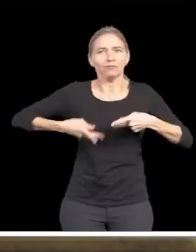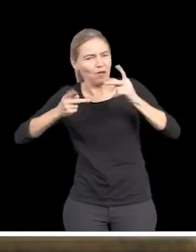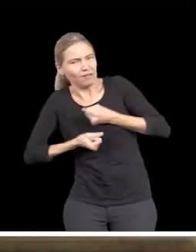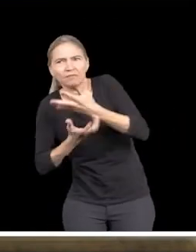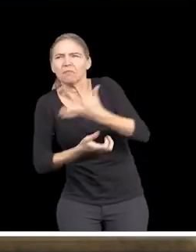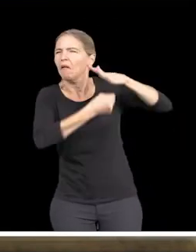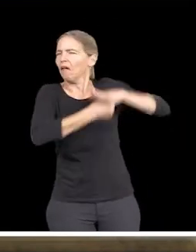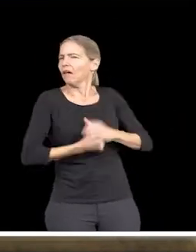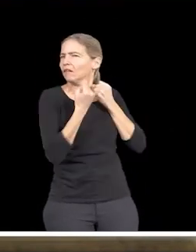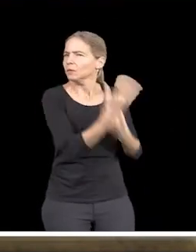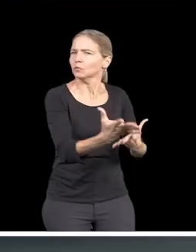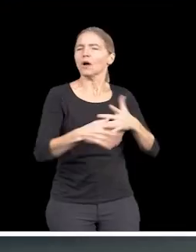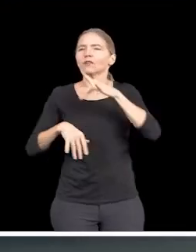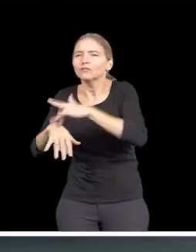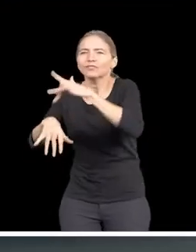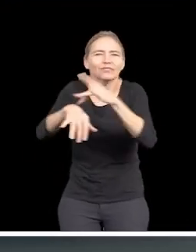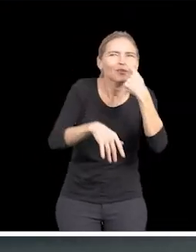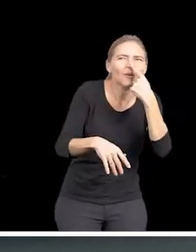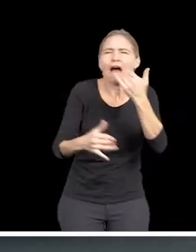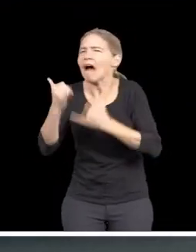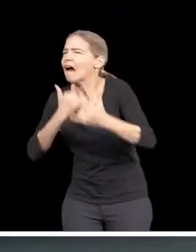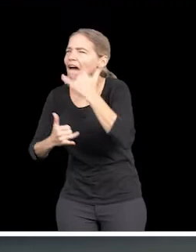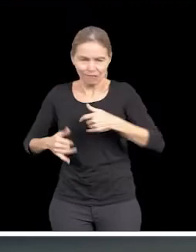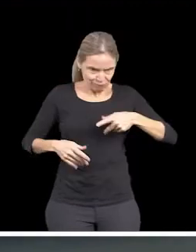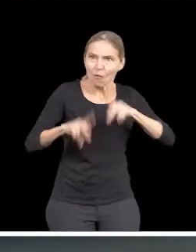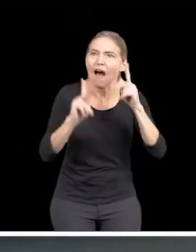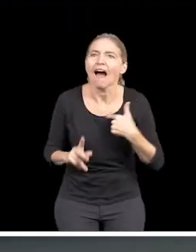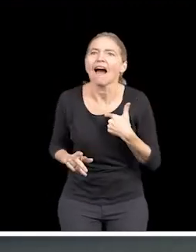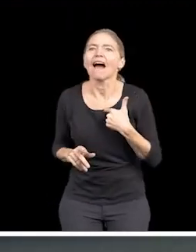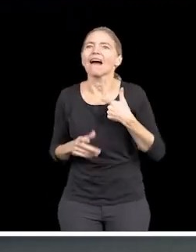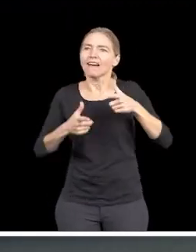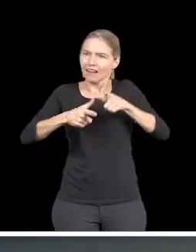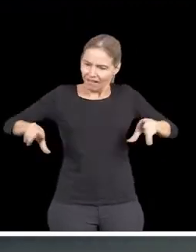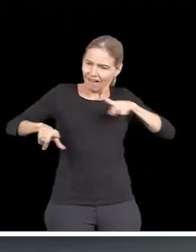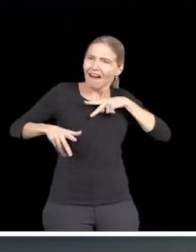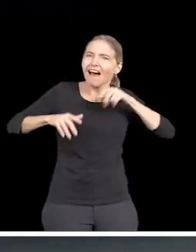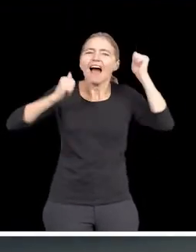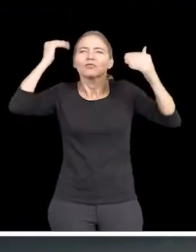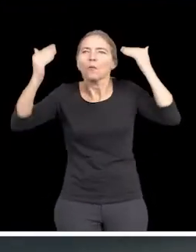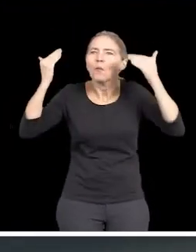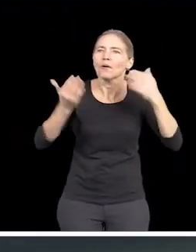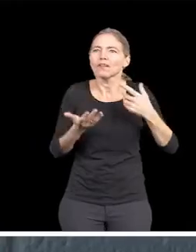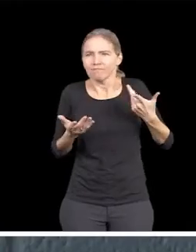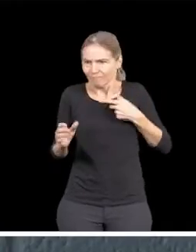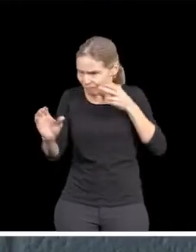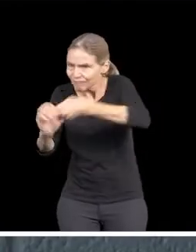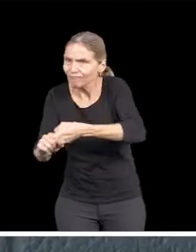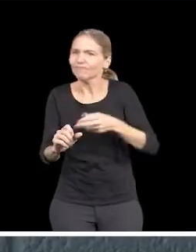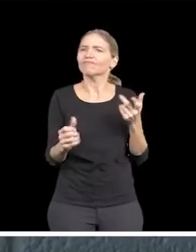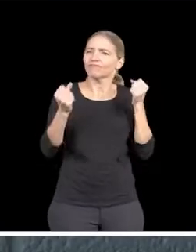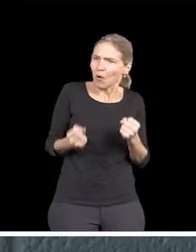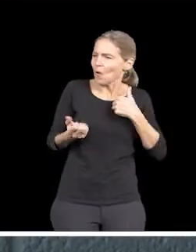d'explorer, de te tromper. Droit au langage, à l'engagement. Droit au partage sans licence. Droit de